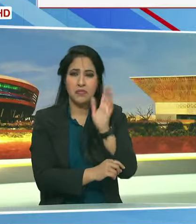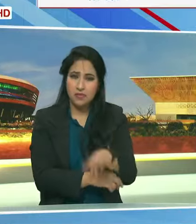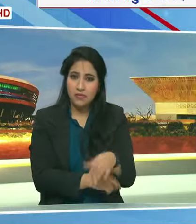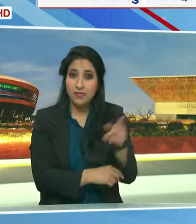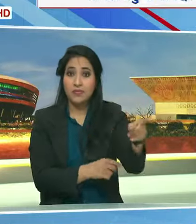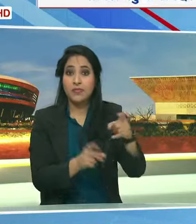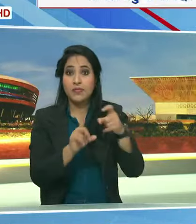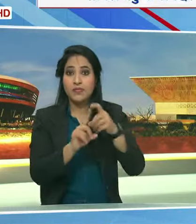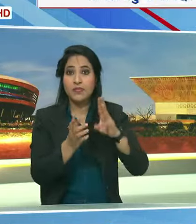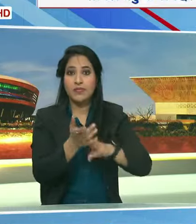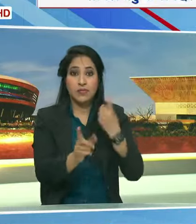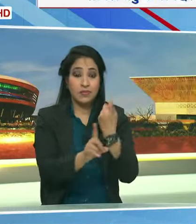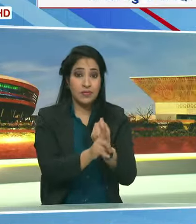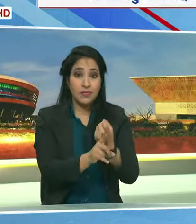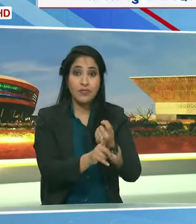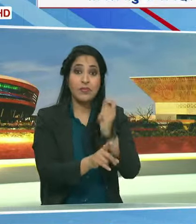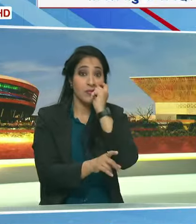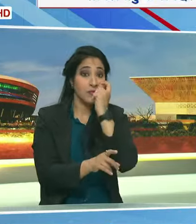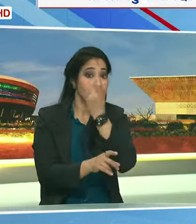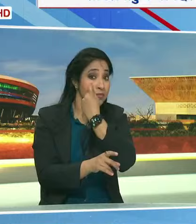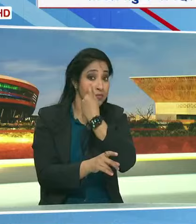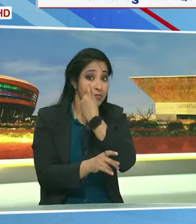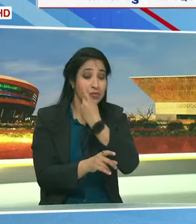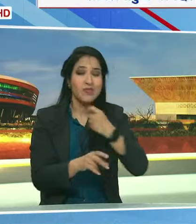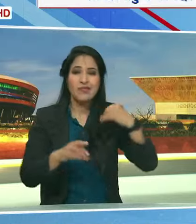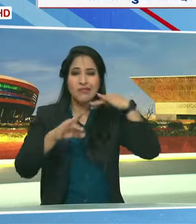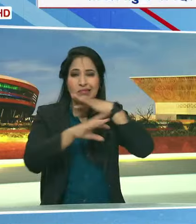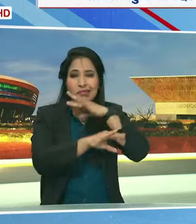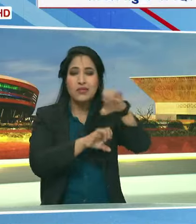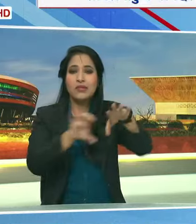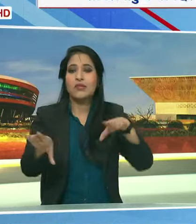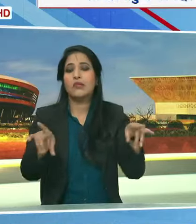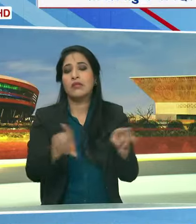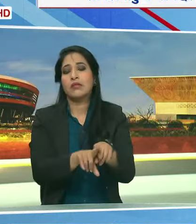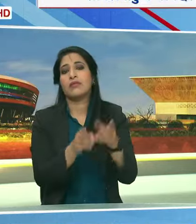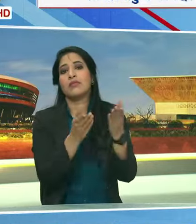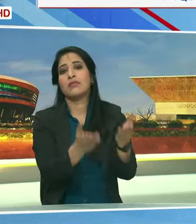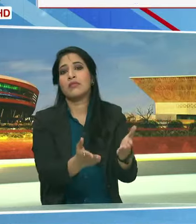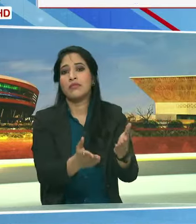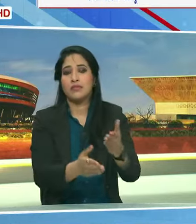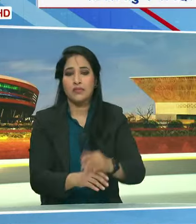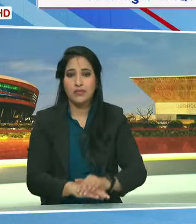कि डियमके ने चैन्नई को कूडे का शहर बना दिया है